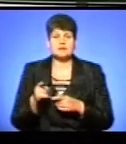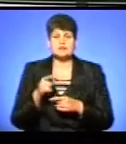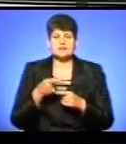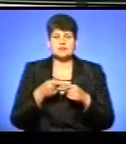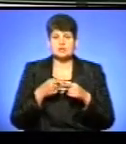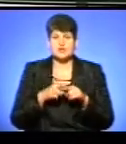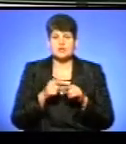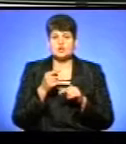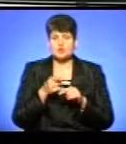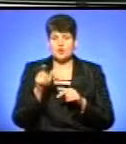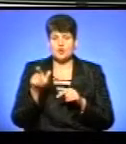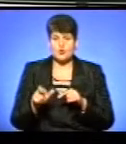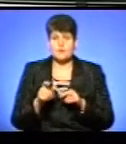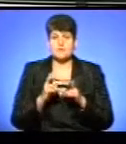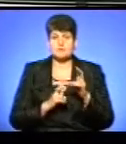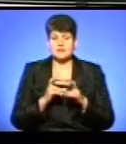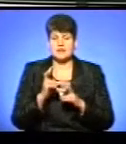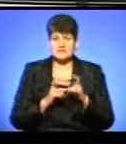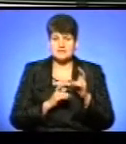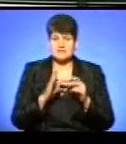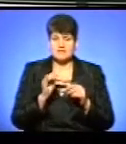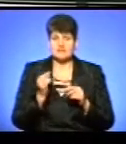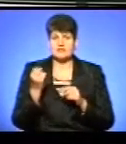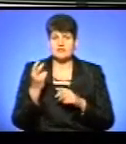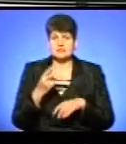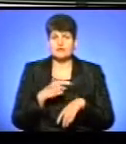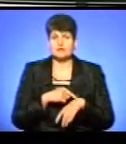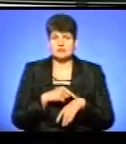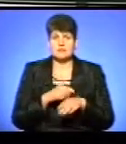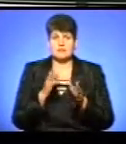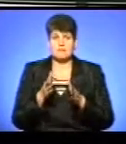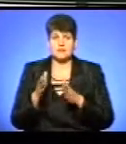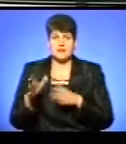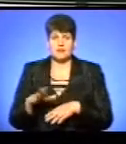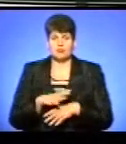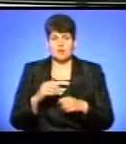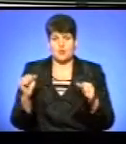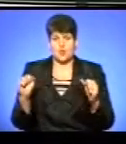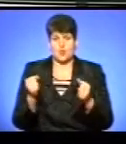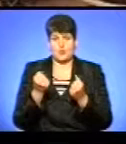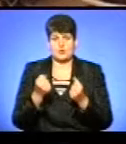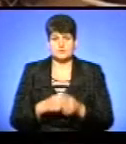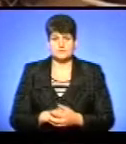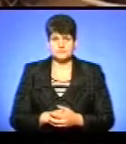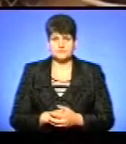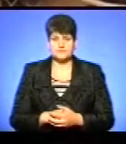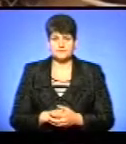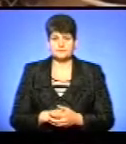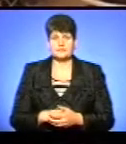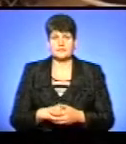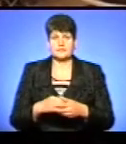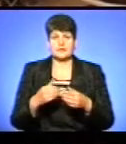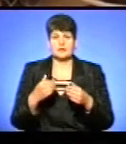цього підприємства Ярослава Руковець, о 12-й годині батареї у квартирах були холодні. «Ми ППК